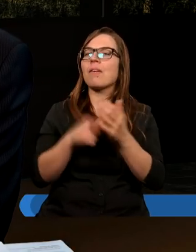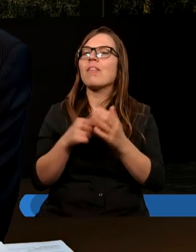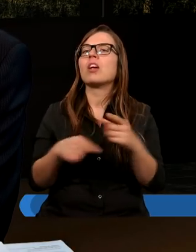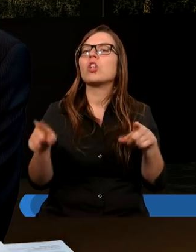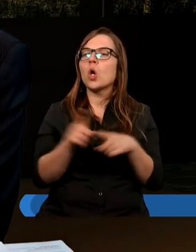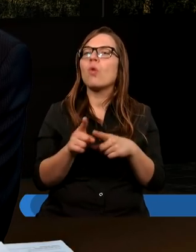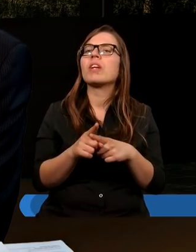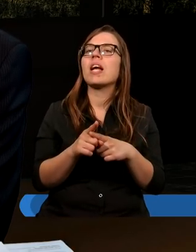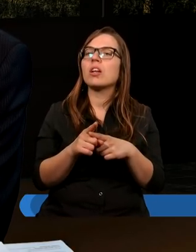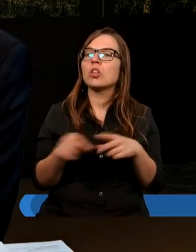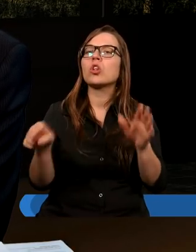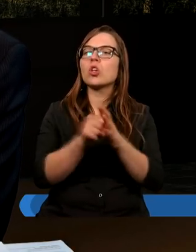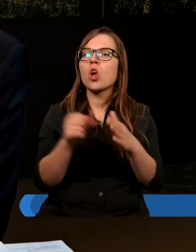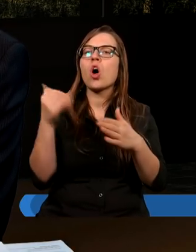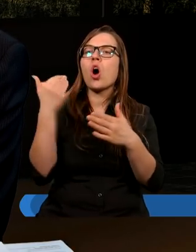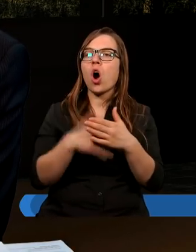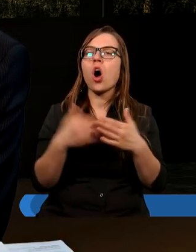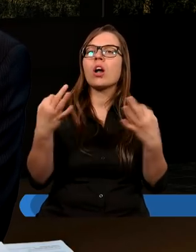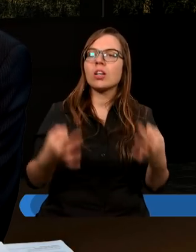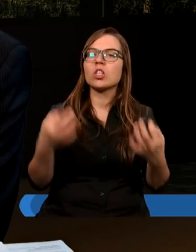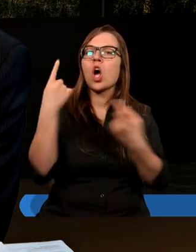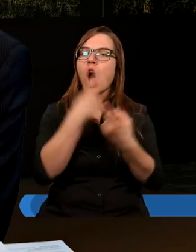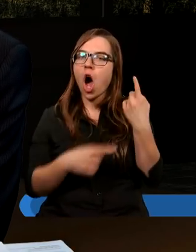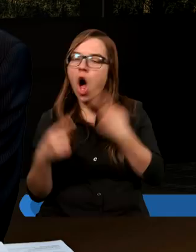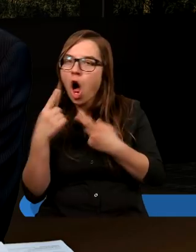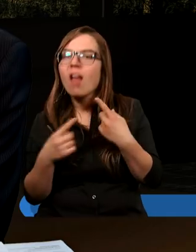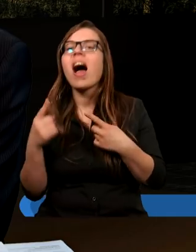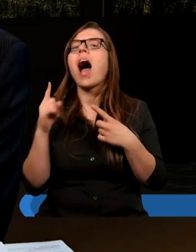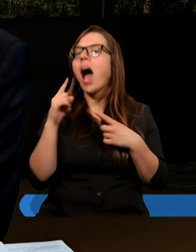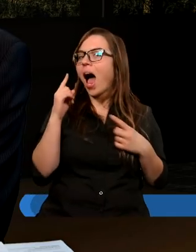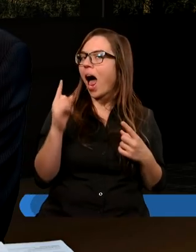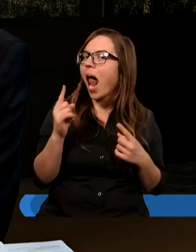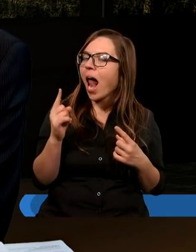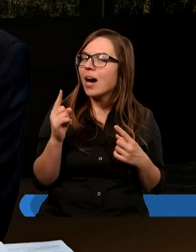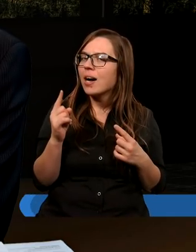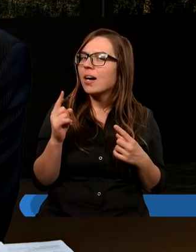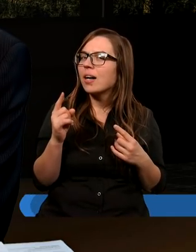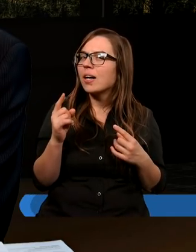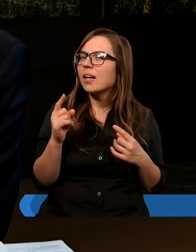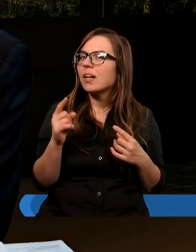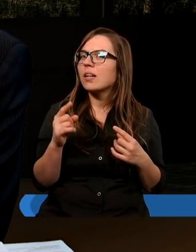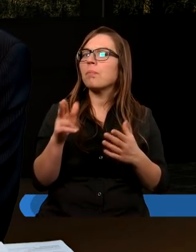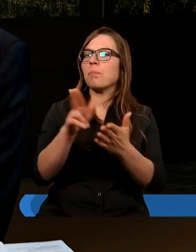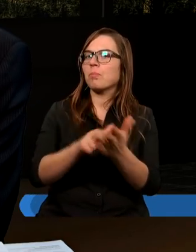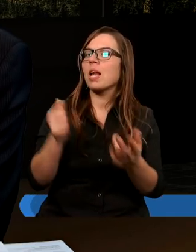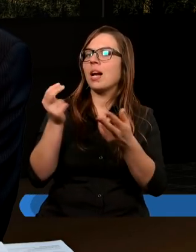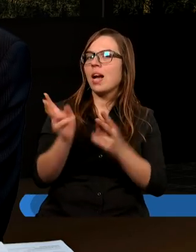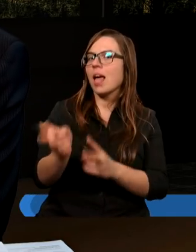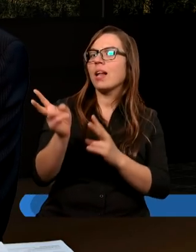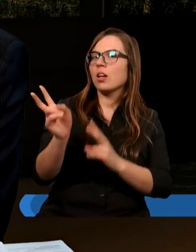ku końcowi dzisiejszego rozważania. Miesiąc listopad